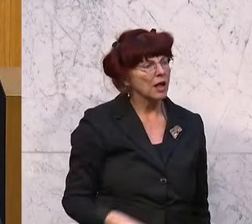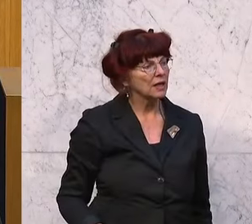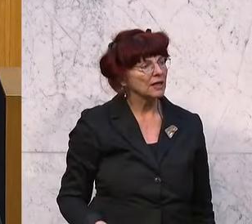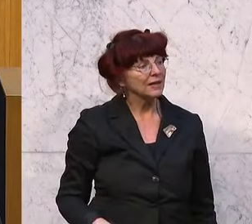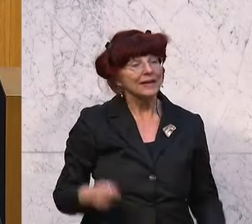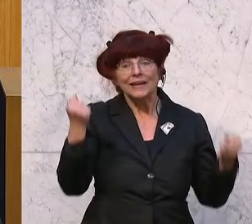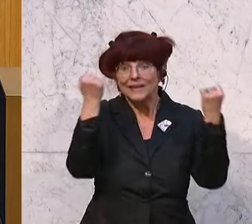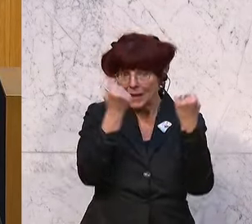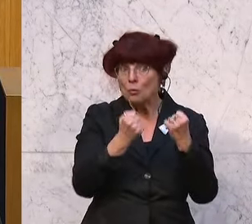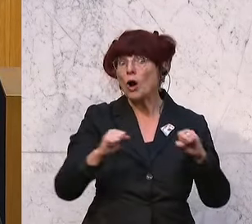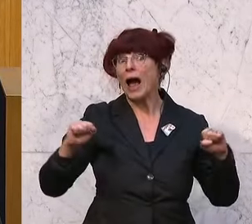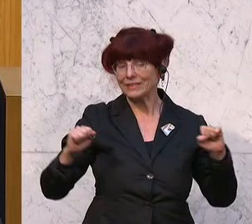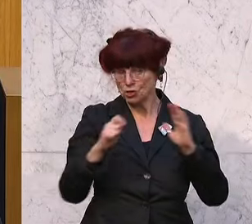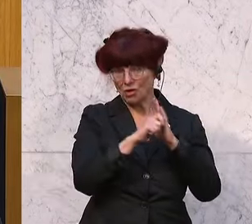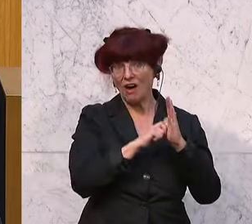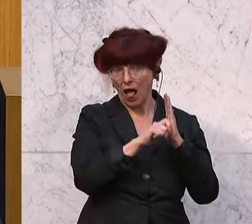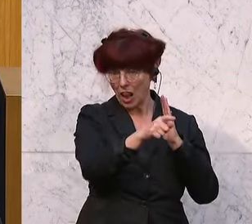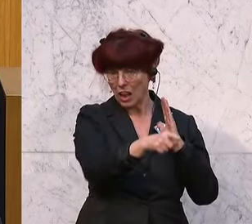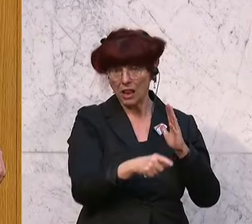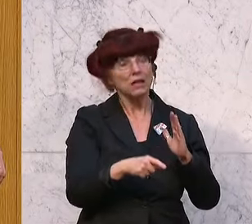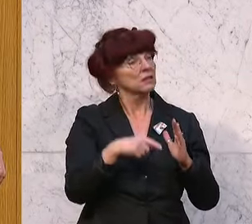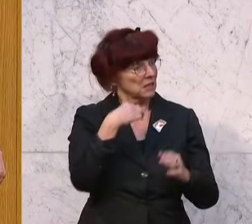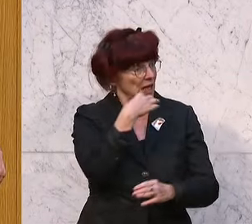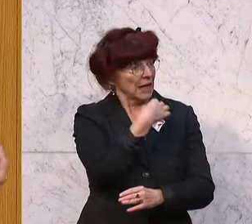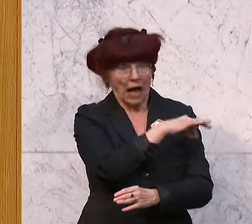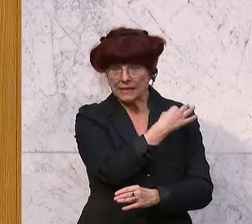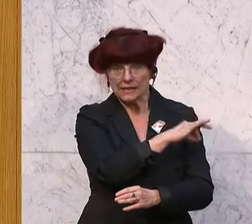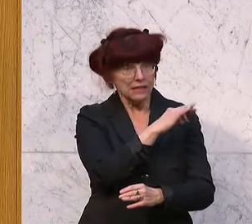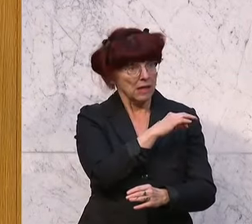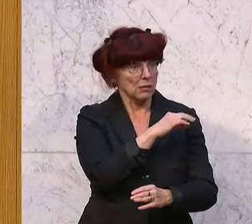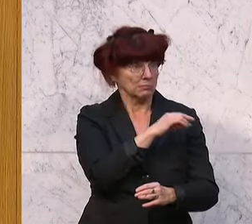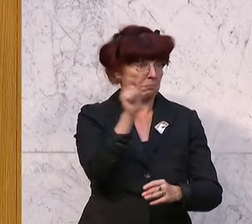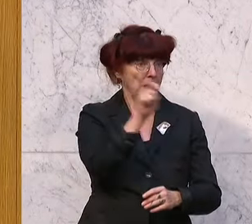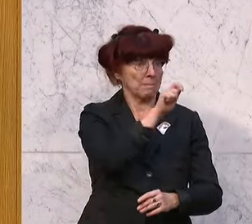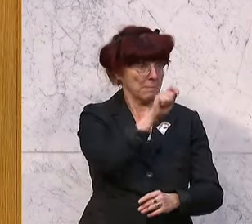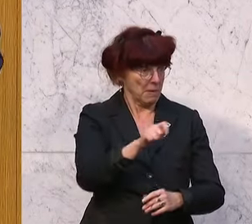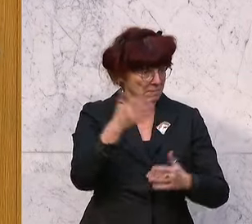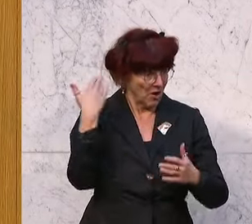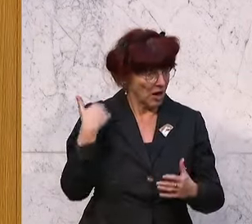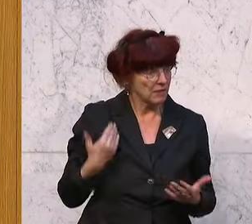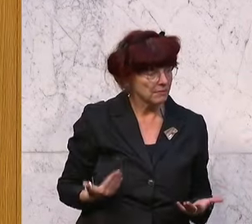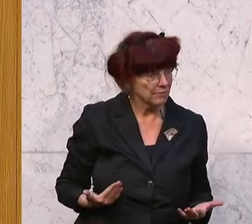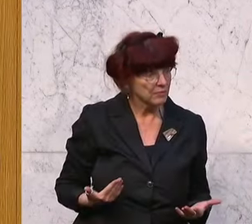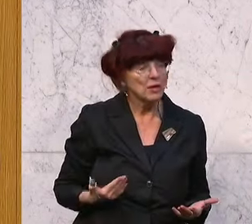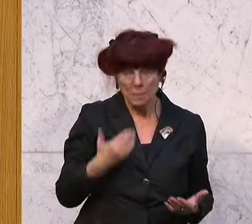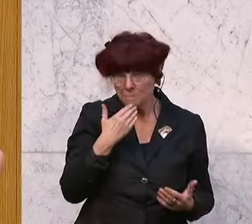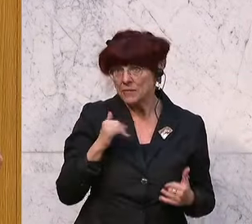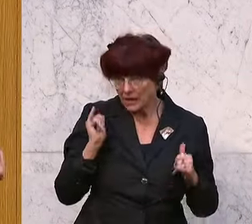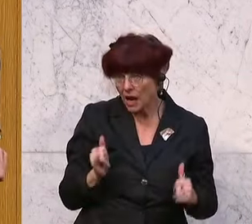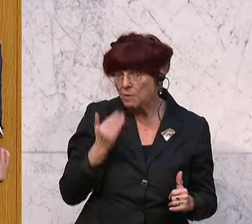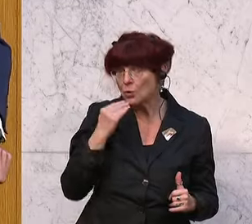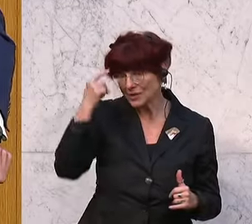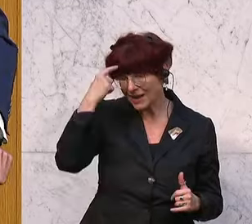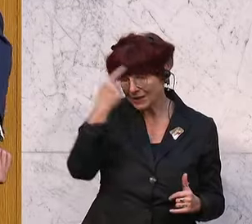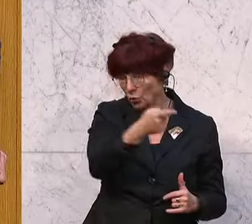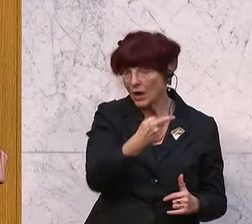demokratischen Wahl. Ja, ja. So war es. So war es. Weil, ich darf Sie daran erinnern, er ist ja